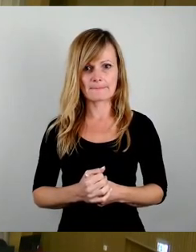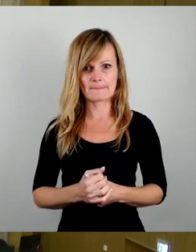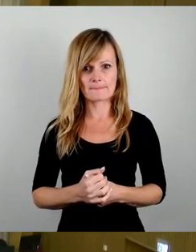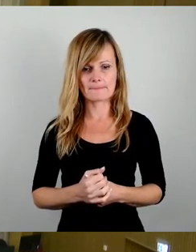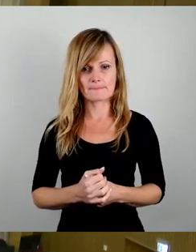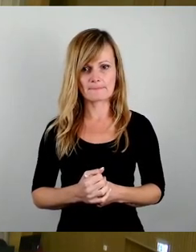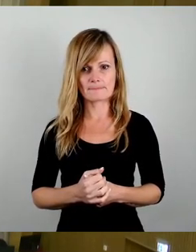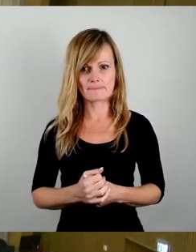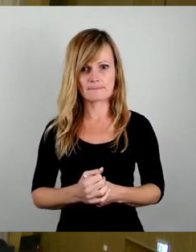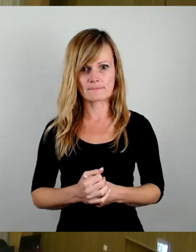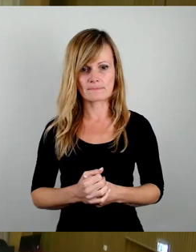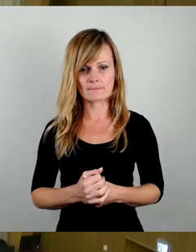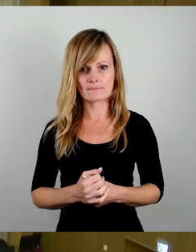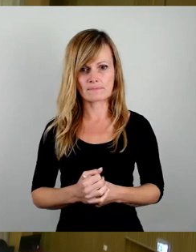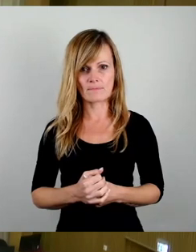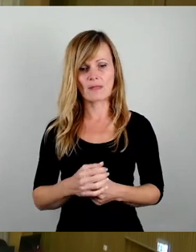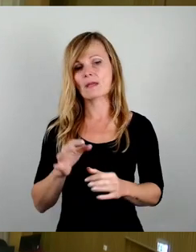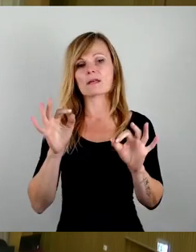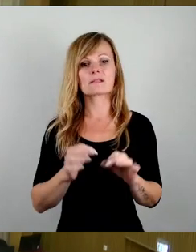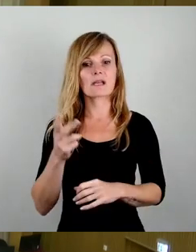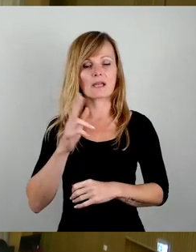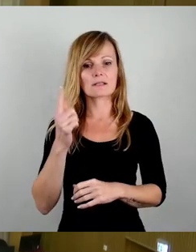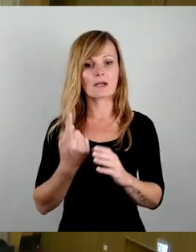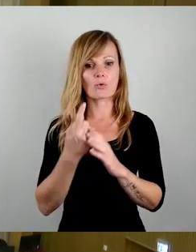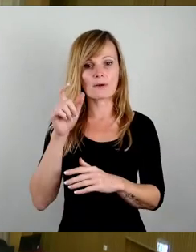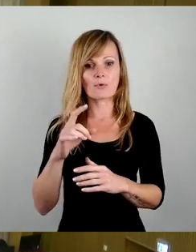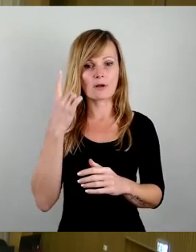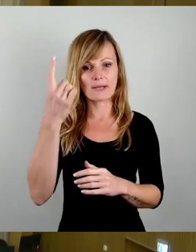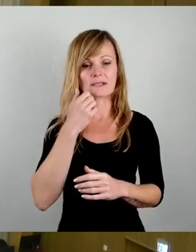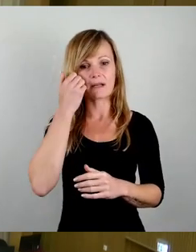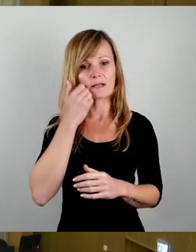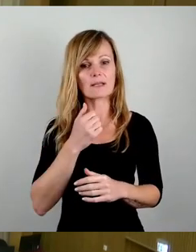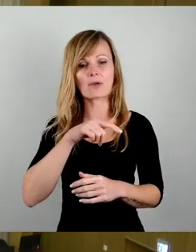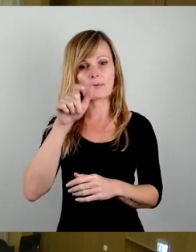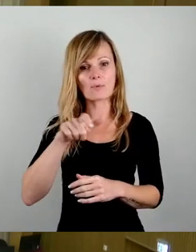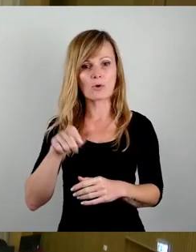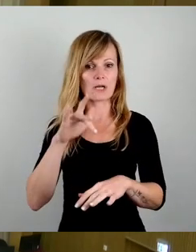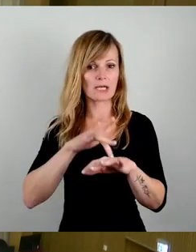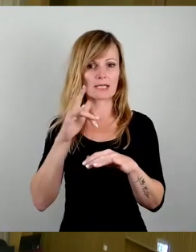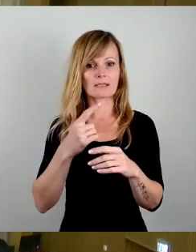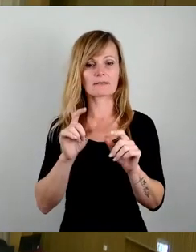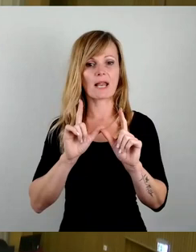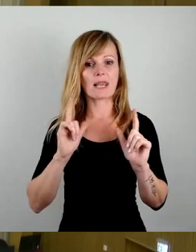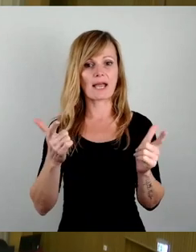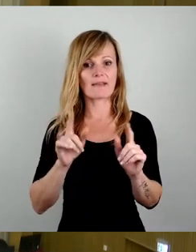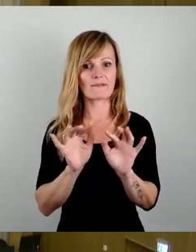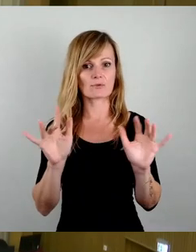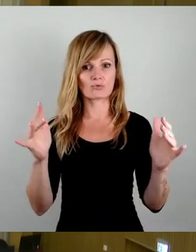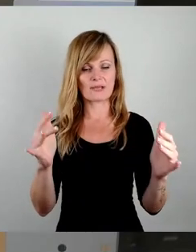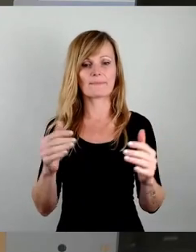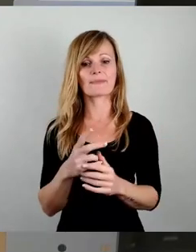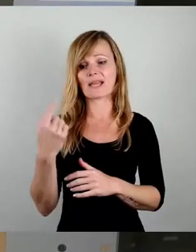Sehr geehrter Herr Oberbürgermeister, liebe Bürgerinnen im Livestream, in den letzten Jahren